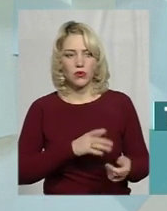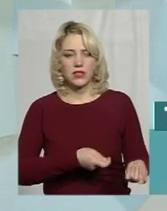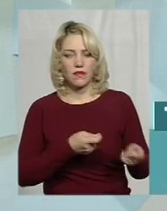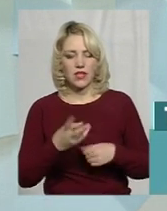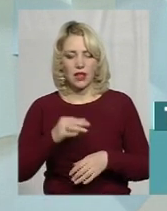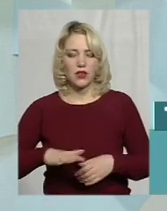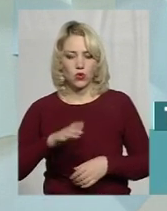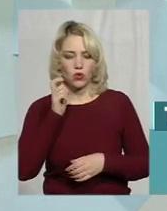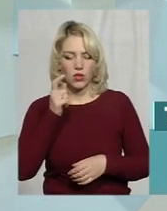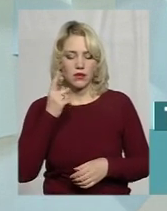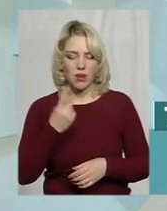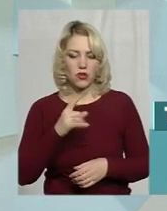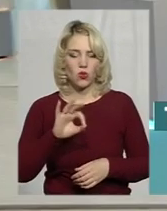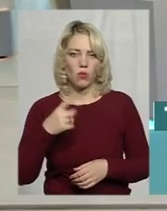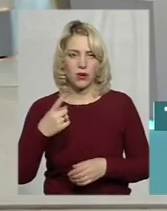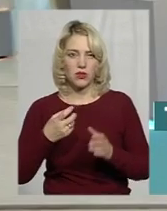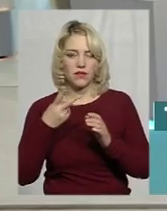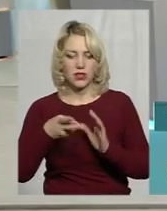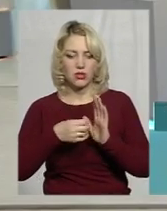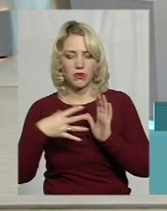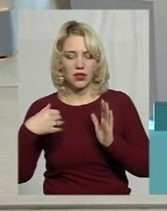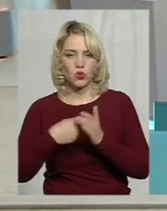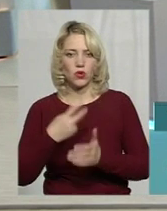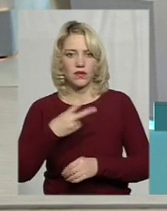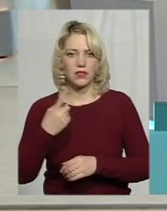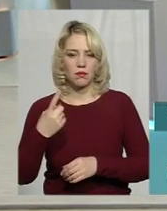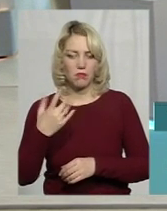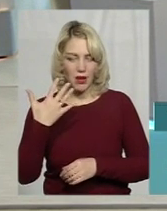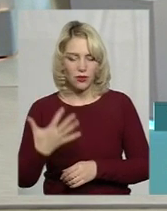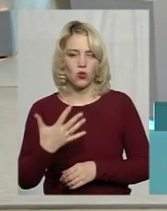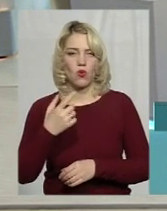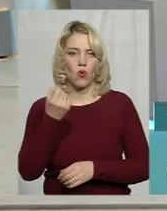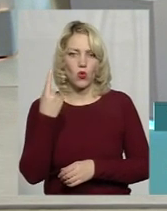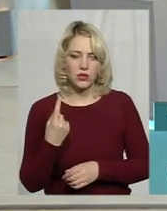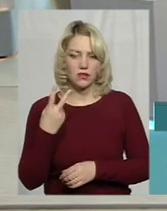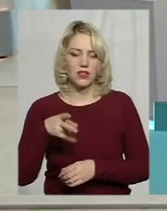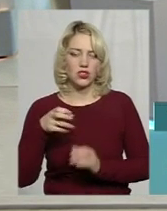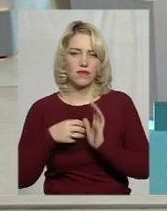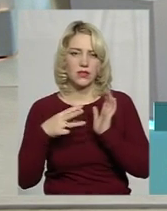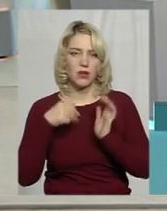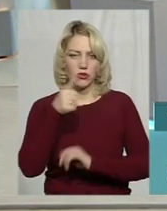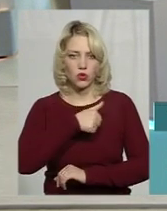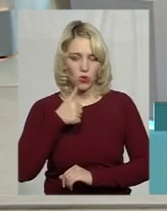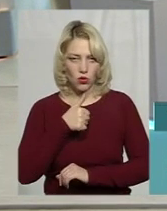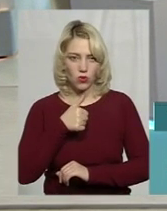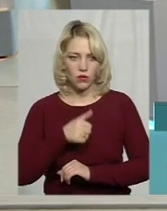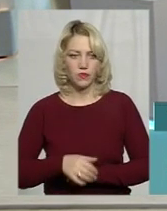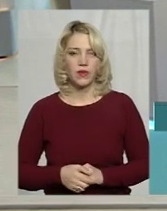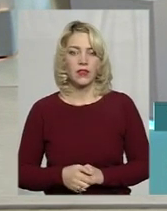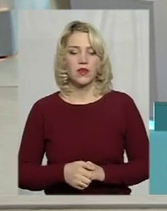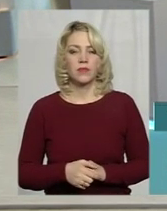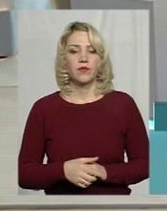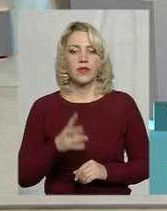.2015 року до 25.11.2018 року. Ну,